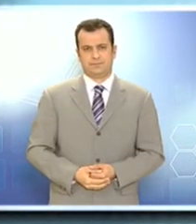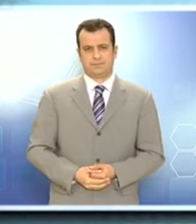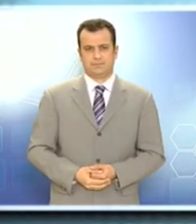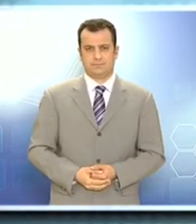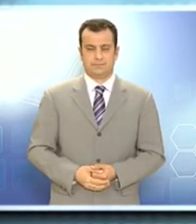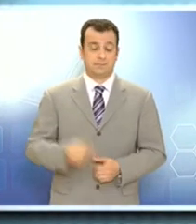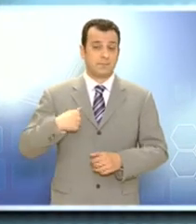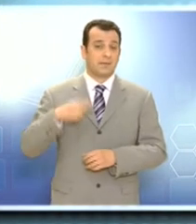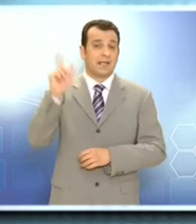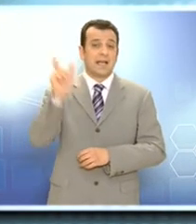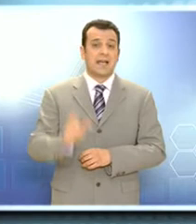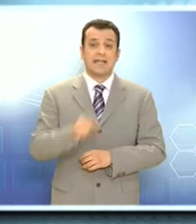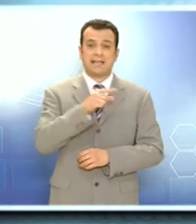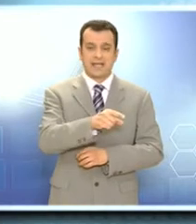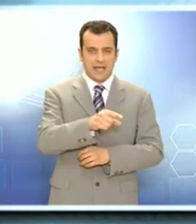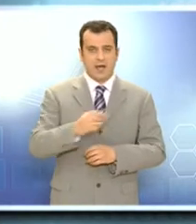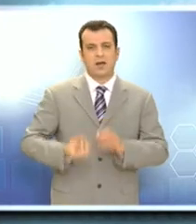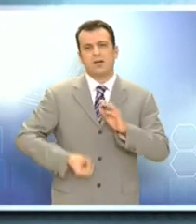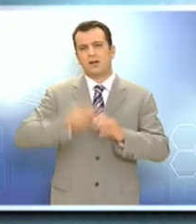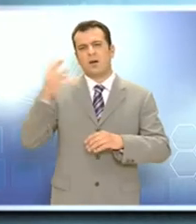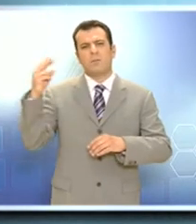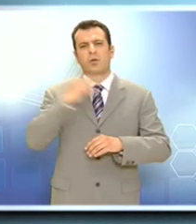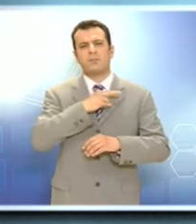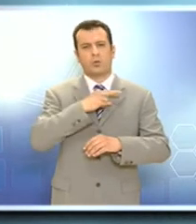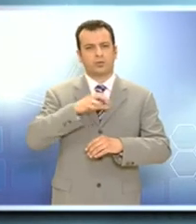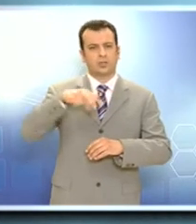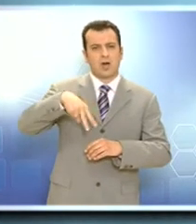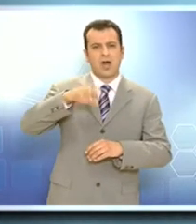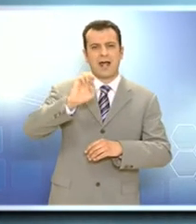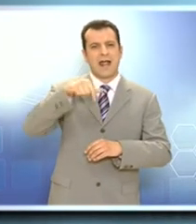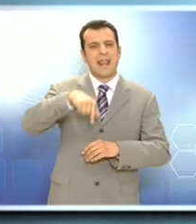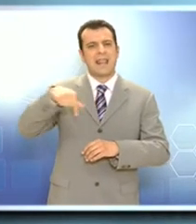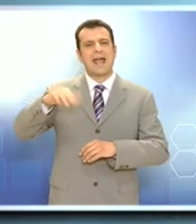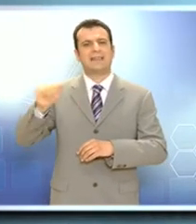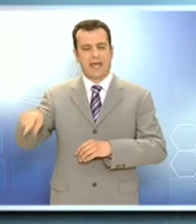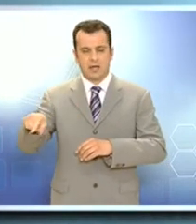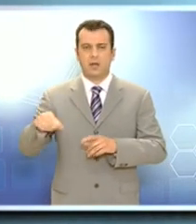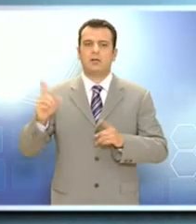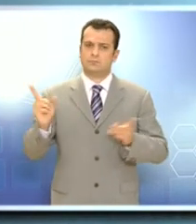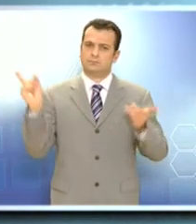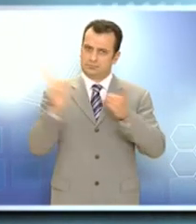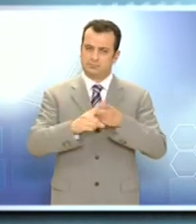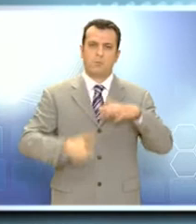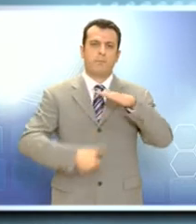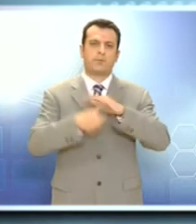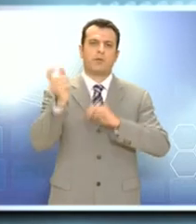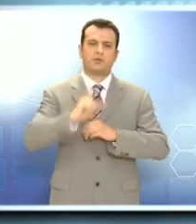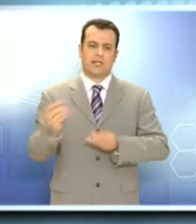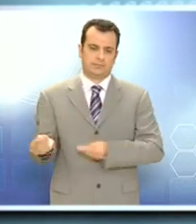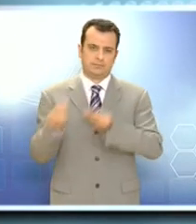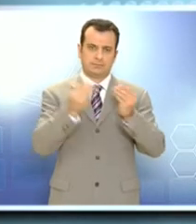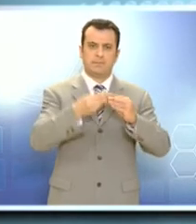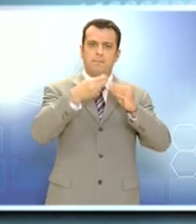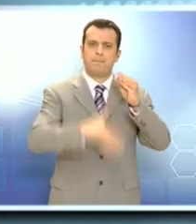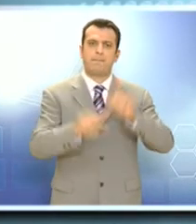Καθοριστική συνάντηση με τον Ιταλό Πρόεδρο Ναπολιτάνο έχει απόψε ο εντολοδόχος Πρωθυπουργός Ενρίκο Λέτα για να παρουσιάσει τη λίστα των Υπουργών του,